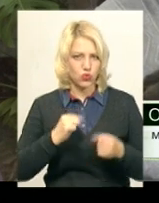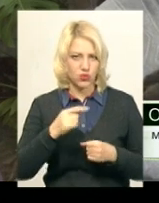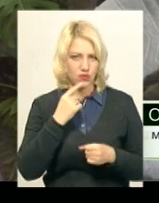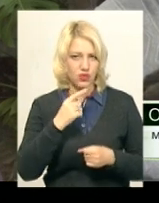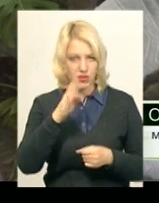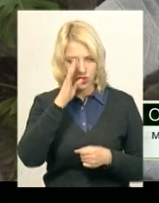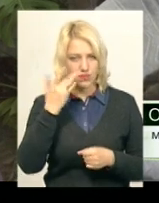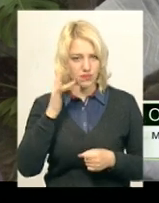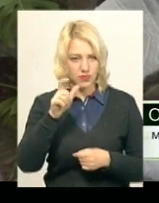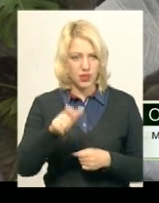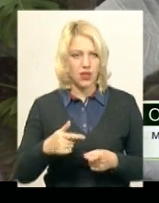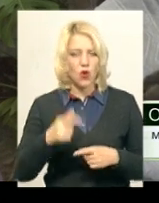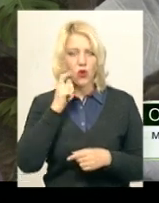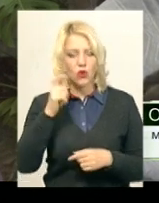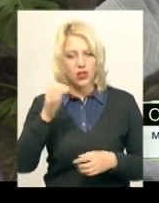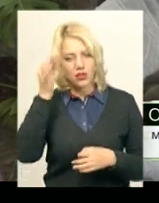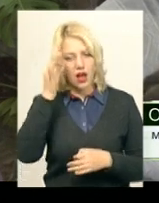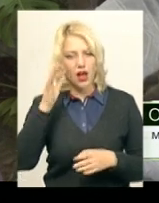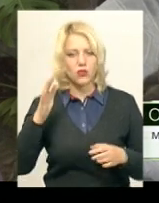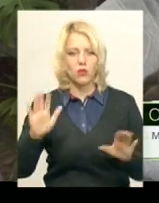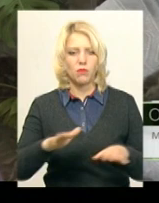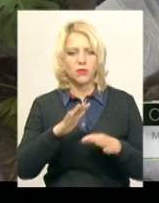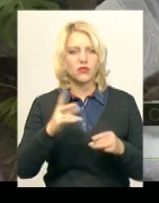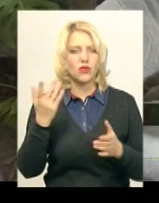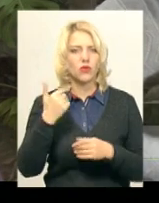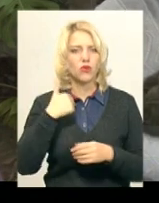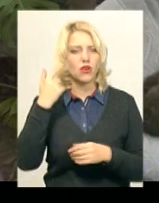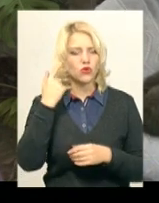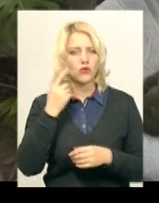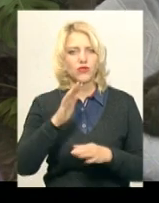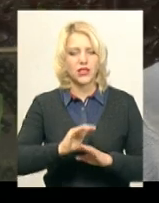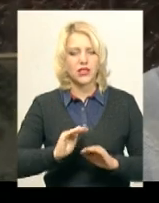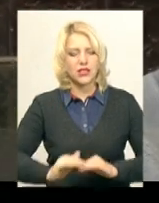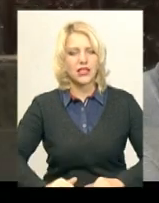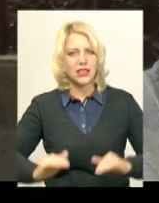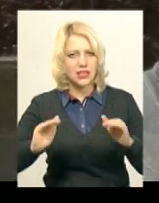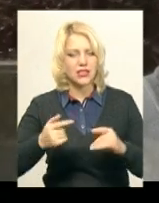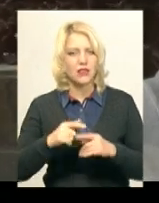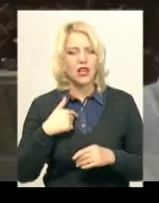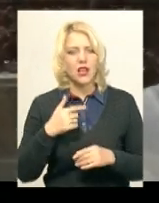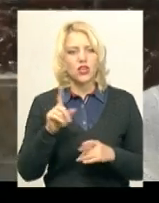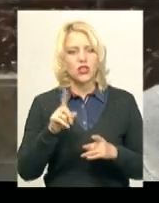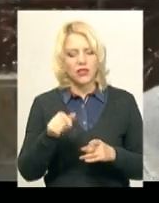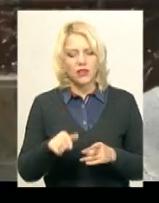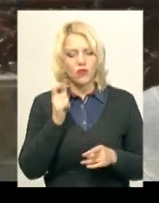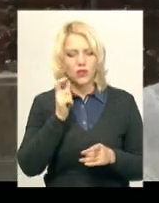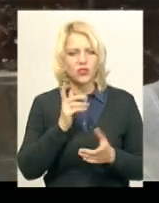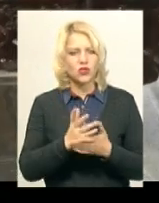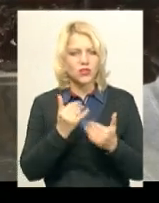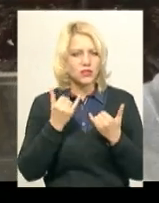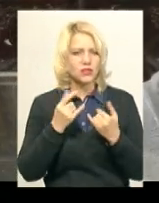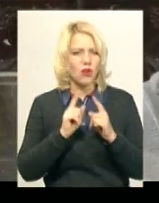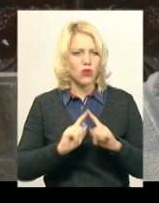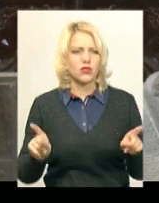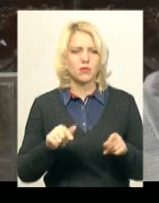Україна нагадує про пісню, яку я чув у дитинстві, але я не міг її згадати. В Україні є щось особливе, і тому, щоб жити в Україні, є дещо дивовижне. Це